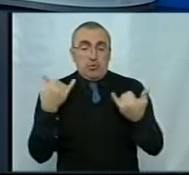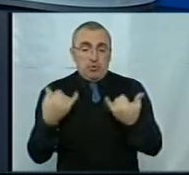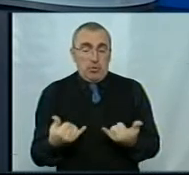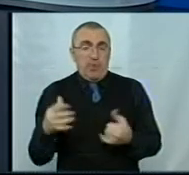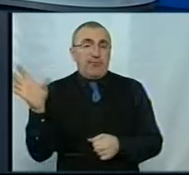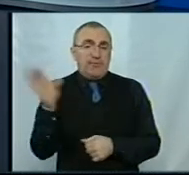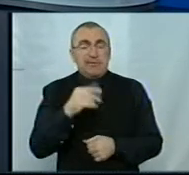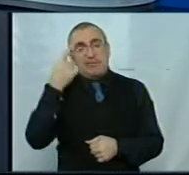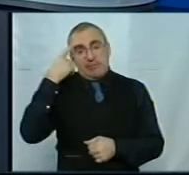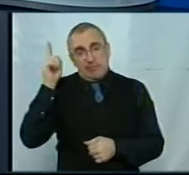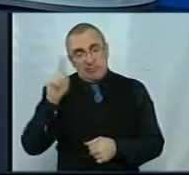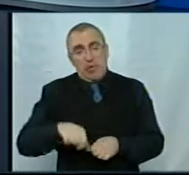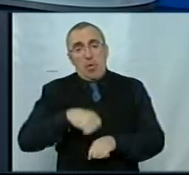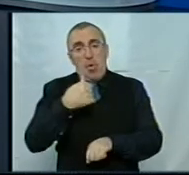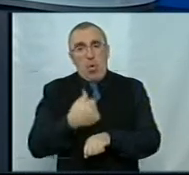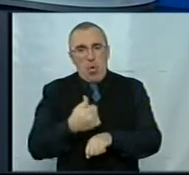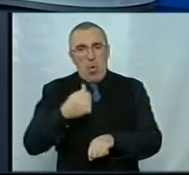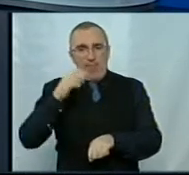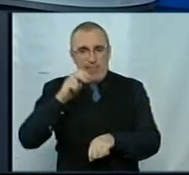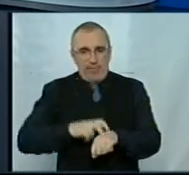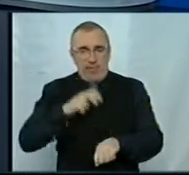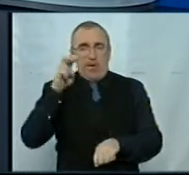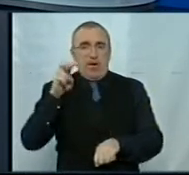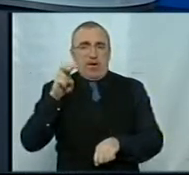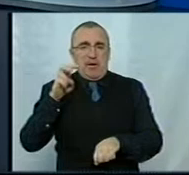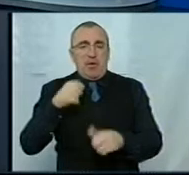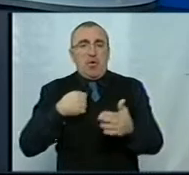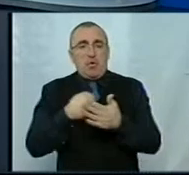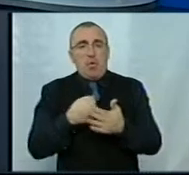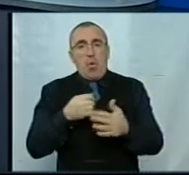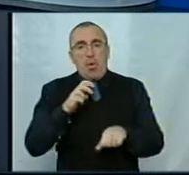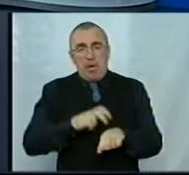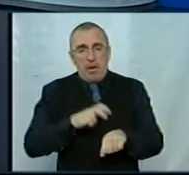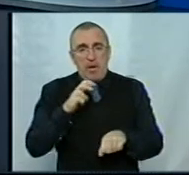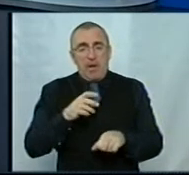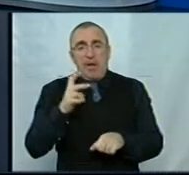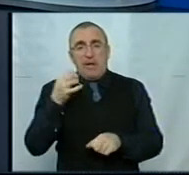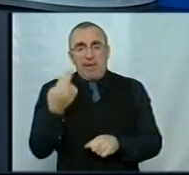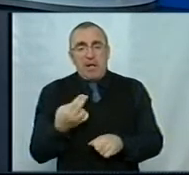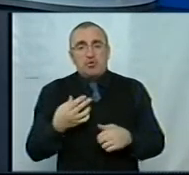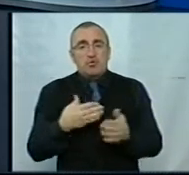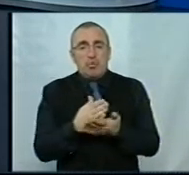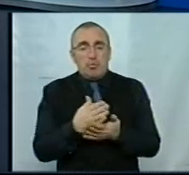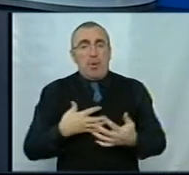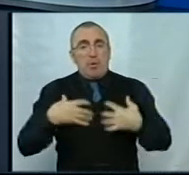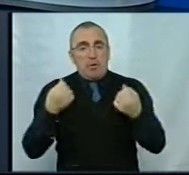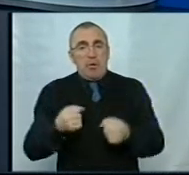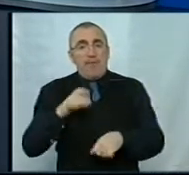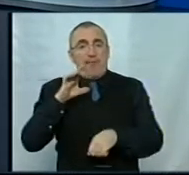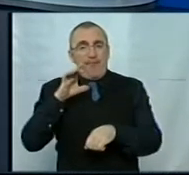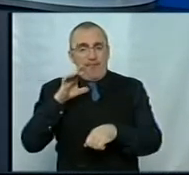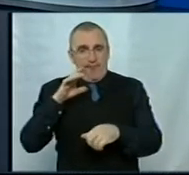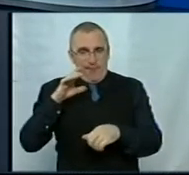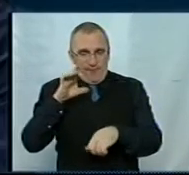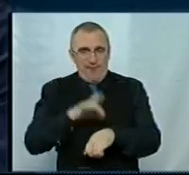вже всі знають, і головні лікарі мають довести до лікарів, що насправді Національна служба здоров'я фіксує лікаря і без